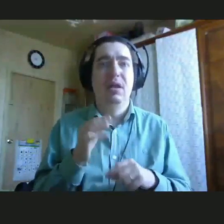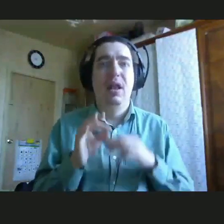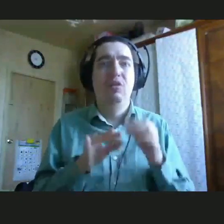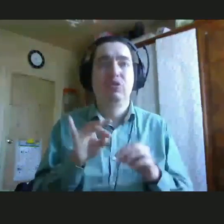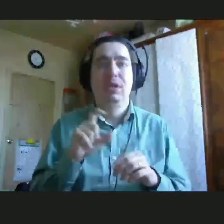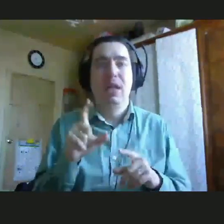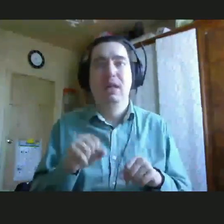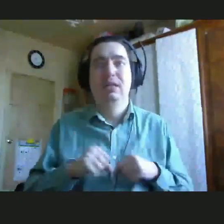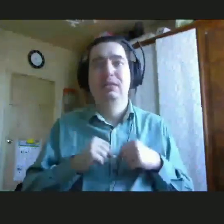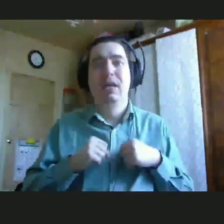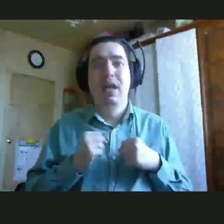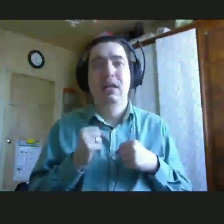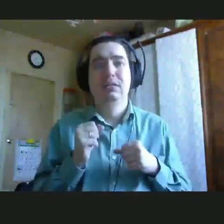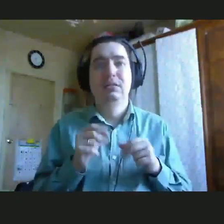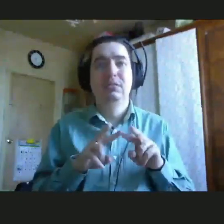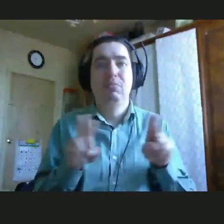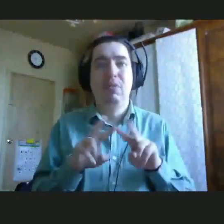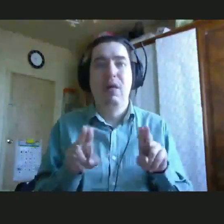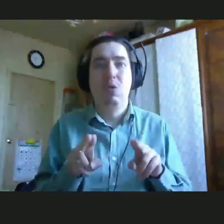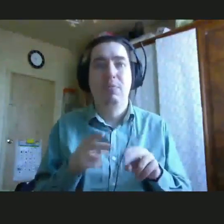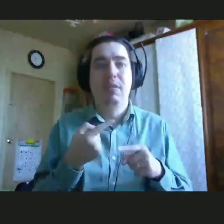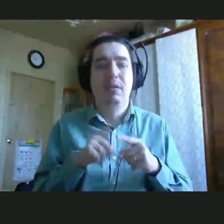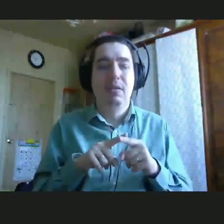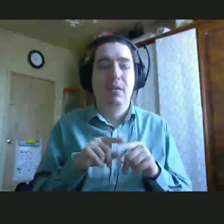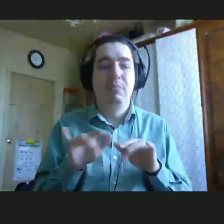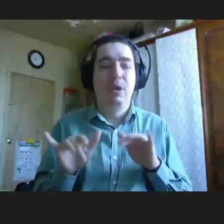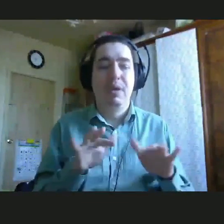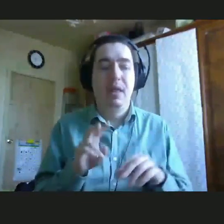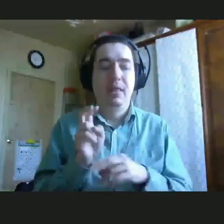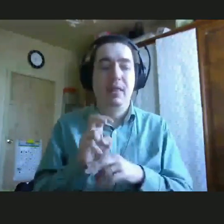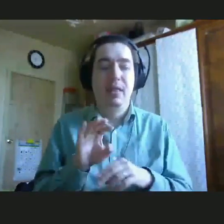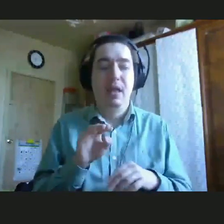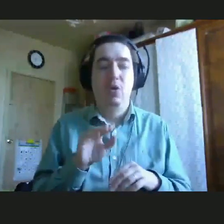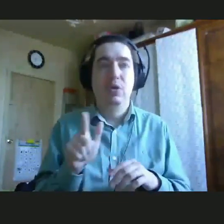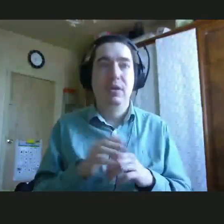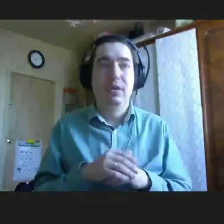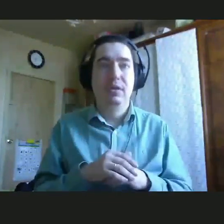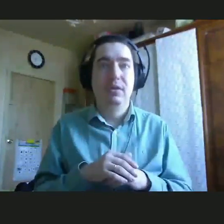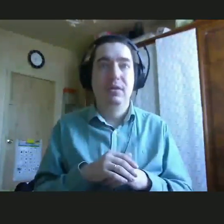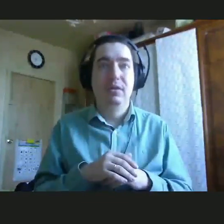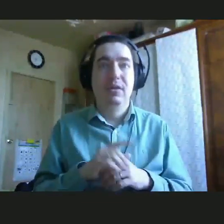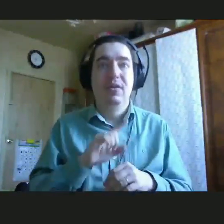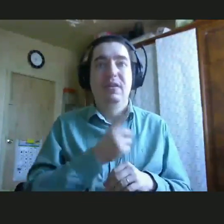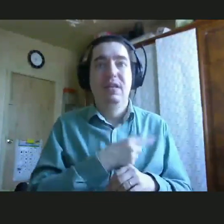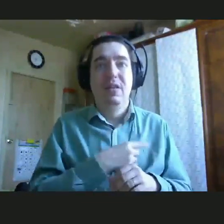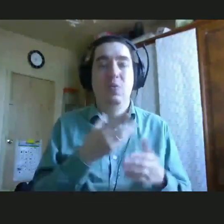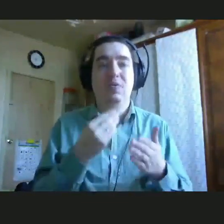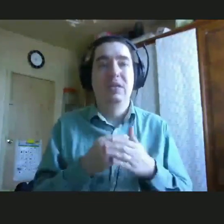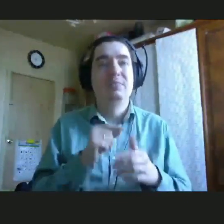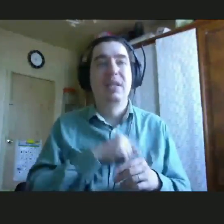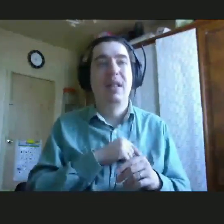старается на подобные мероприятия не ходить, потому что она в силу своих психологических